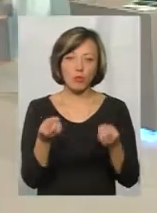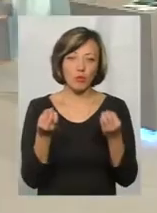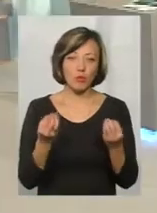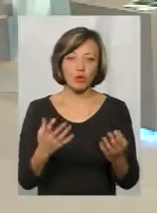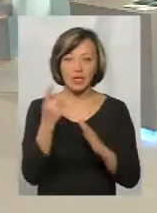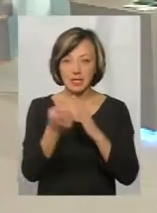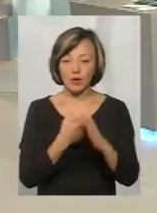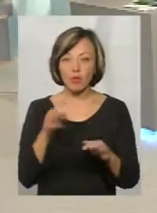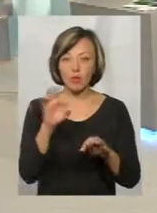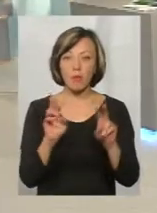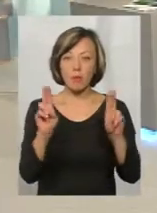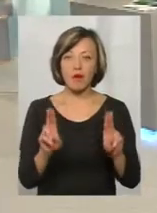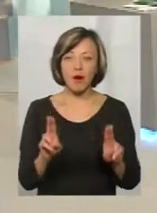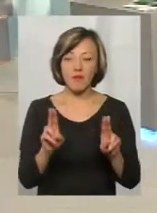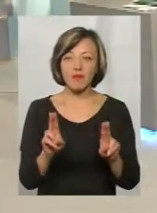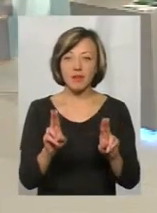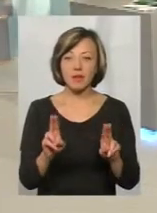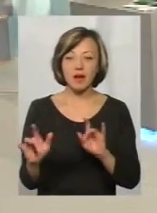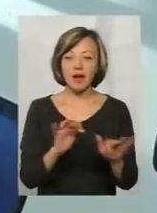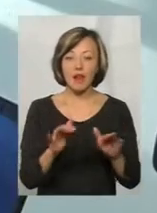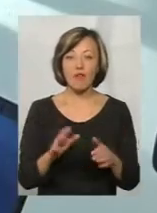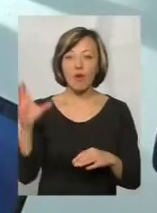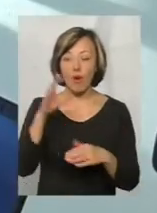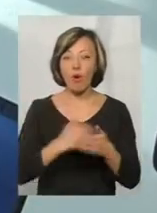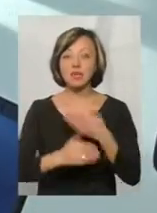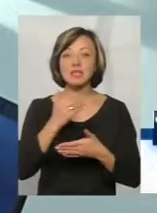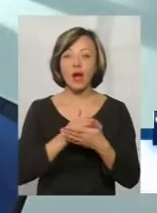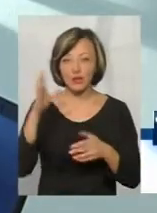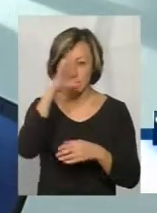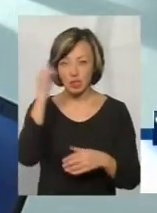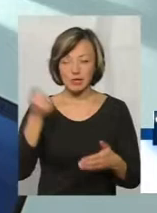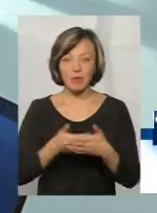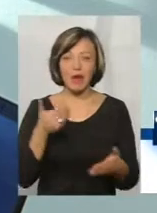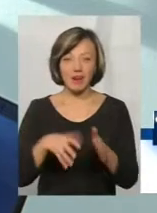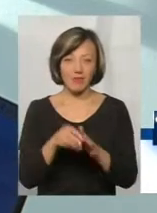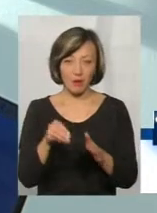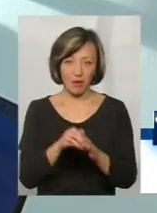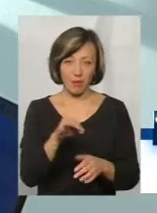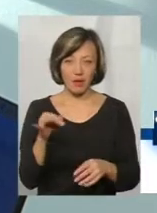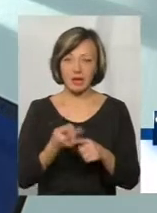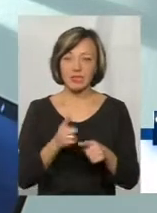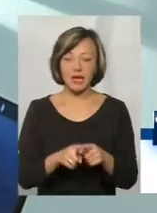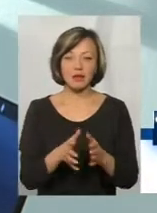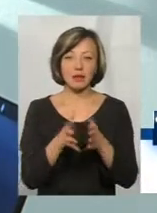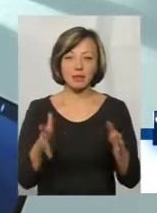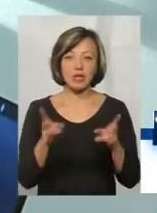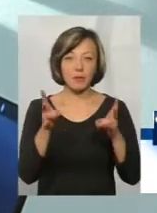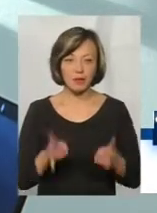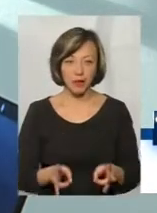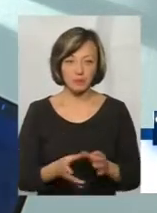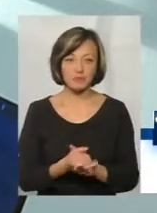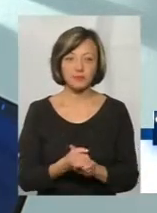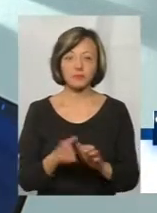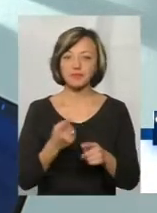дізнаються про правила гри в останню ніч перед виборами, умовно кажучи. І, власне, це є найбільша біда, це